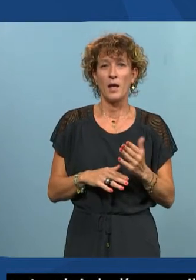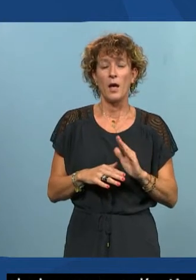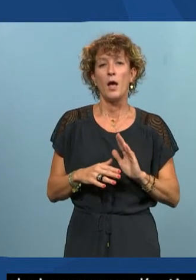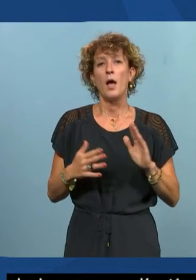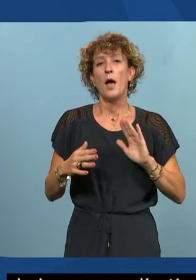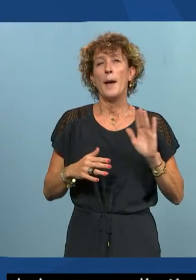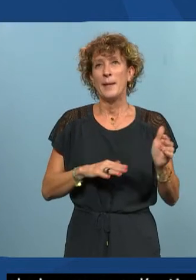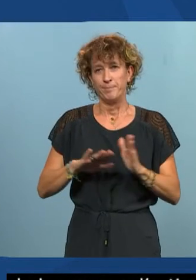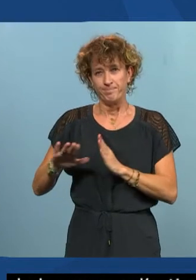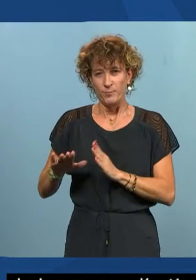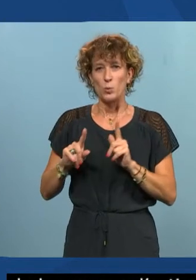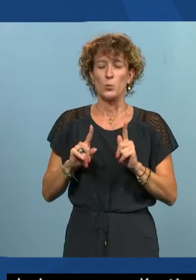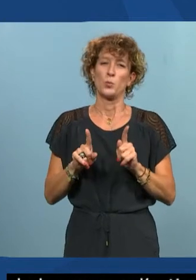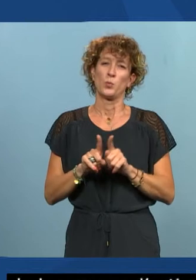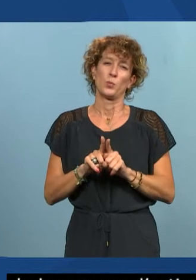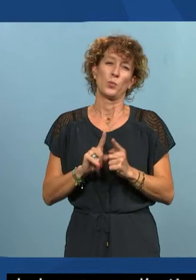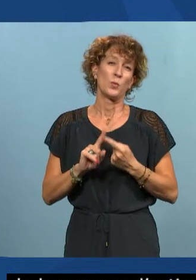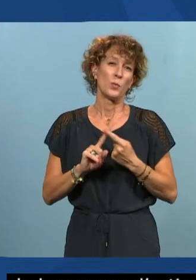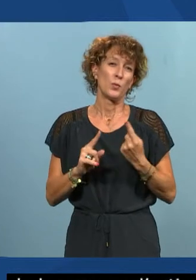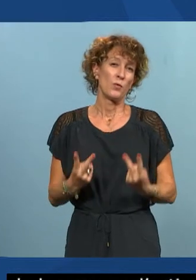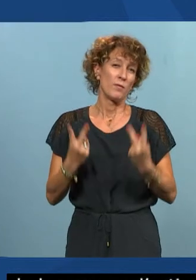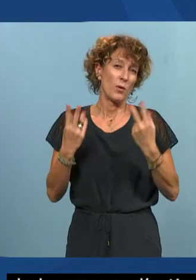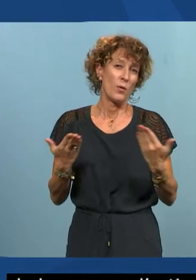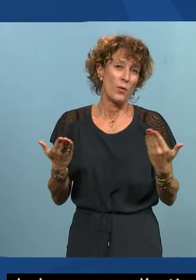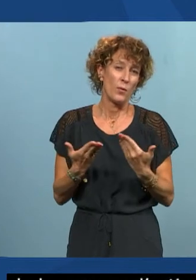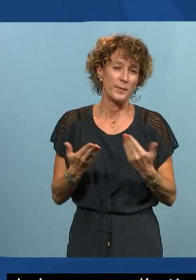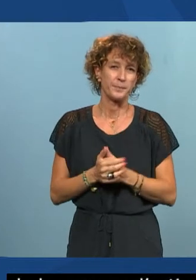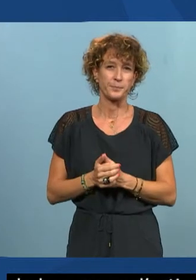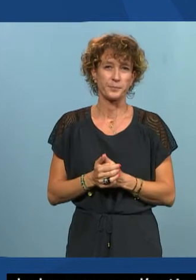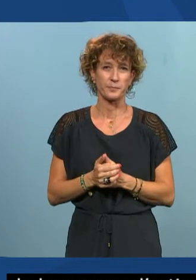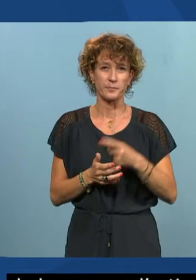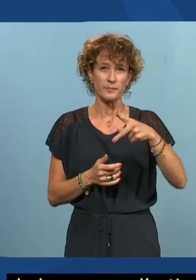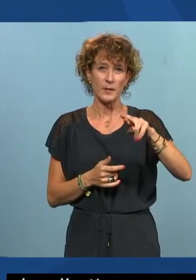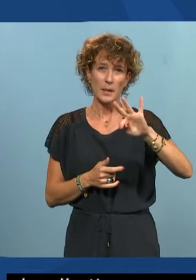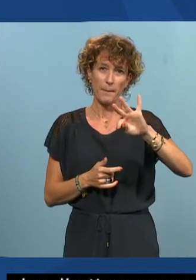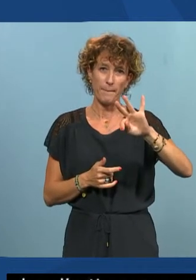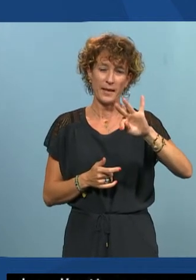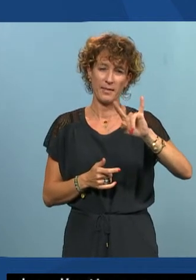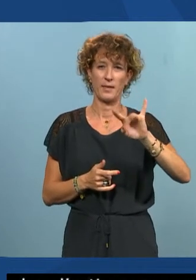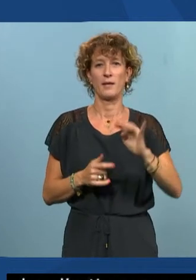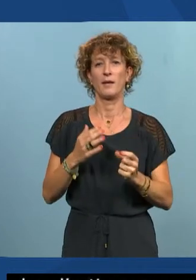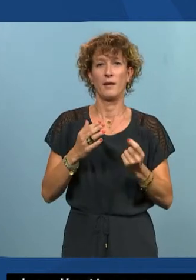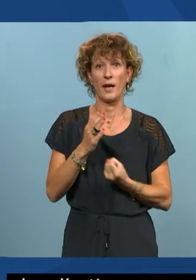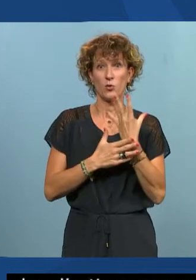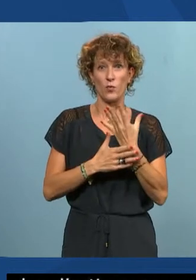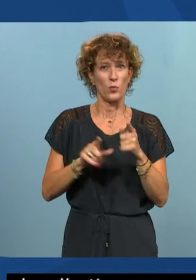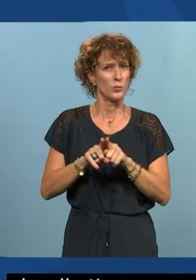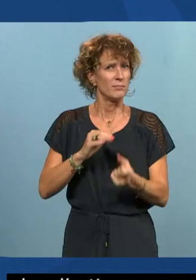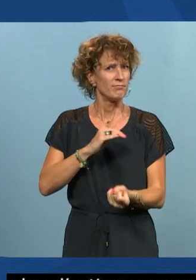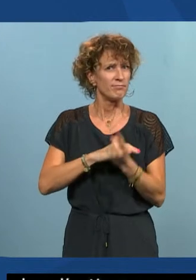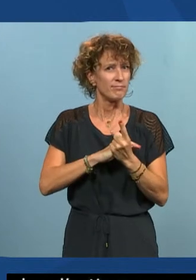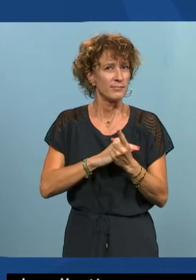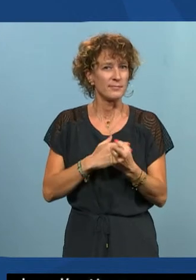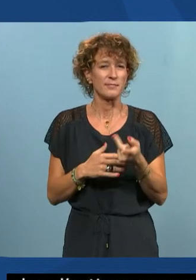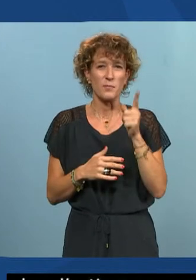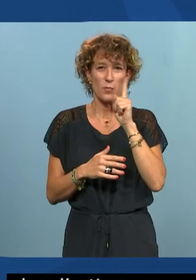Après, il a une chose aussi qui est importante, peut-être à valoriser, c'est qu'on est sur un PRIT rénové, et qui est aussi assez innovant, au-delà